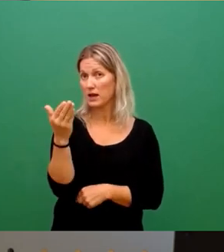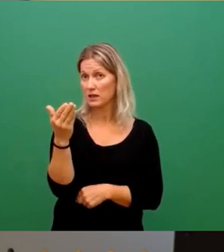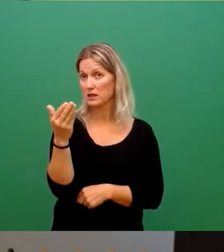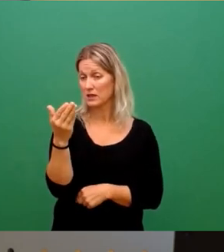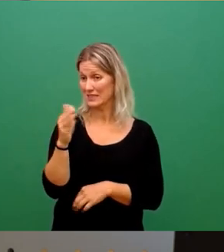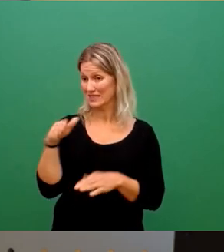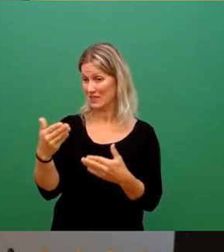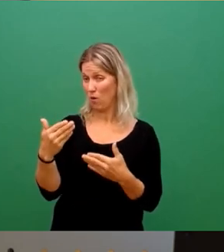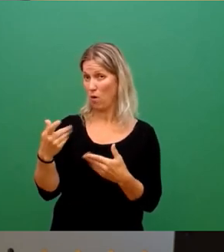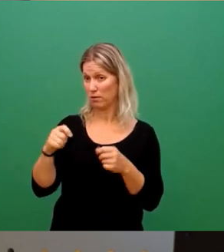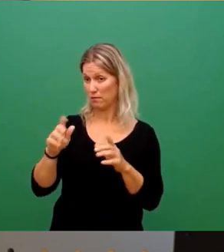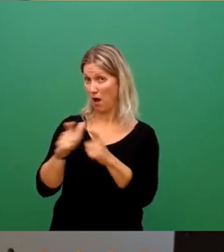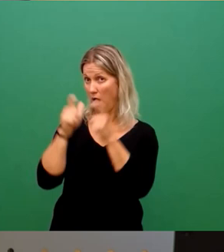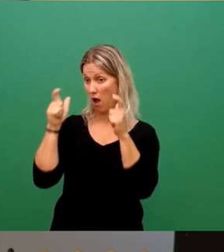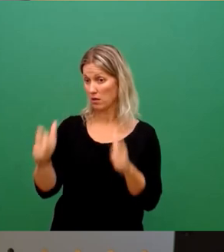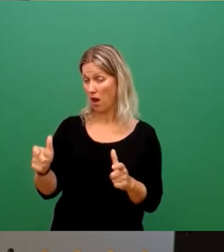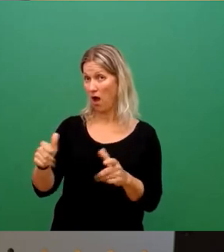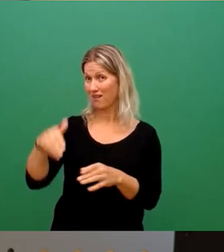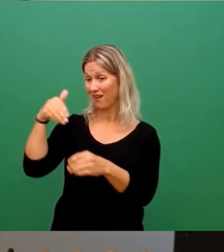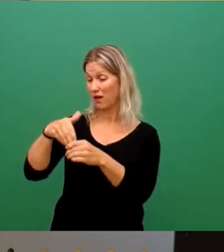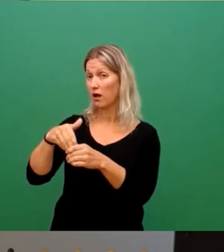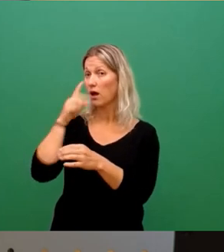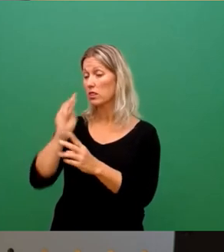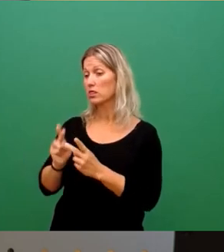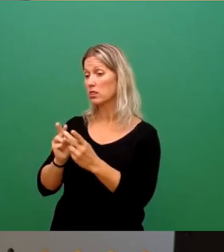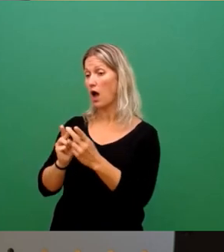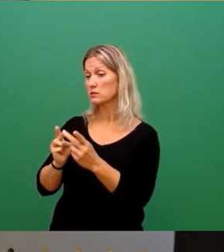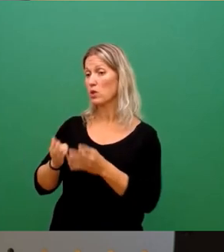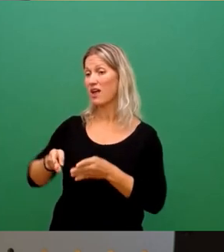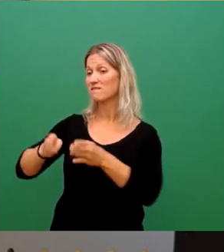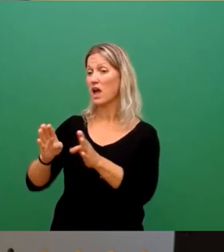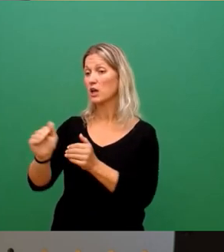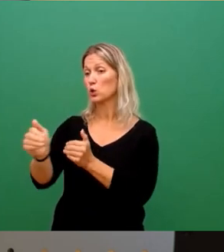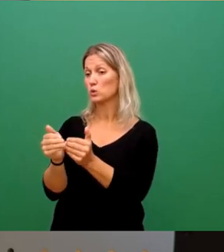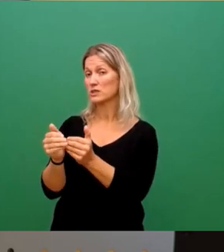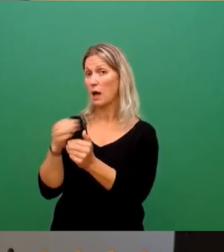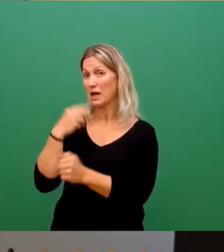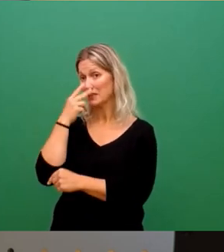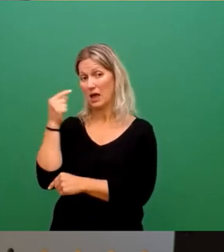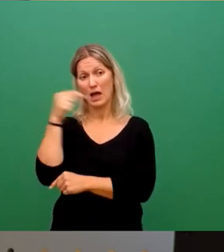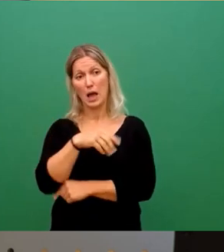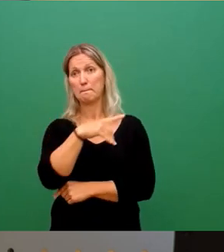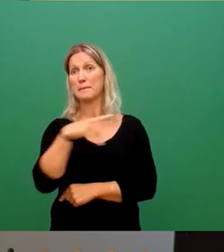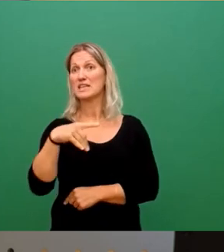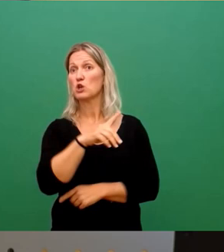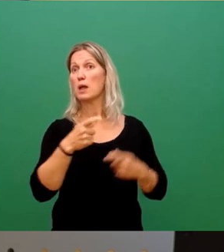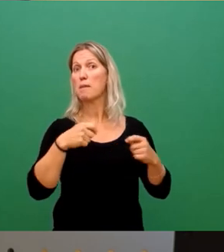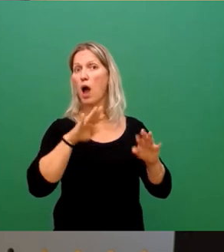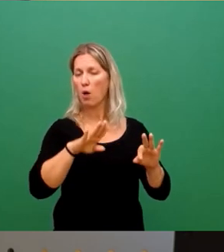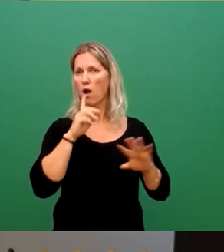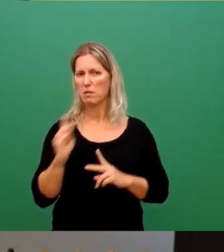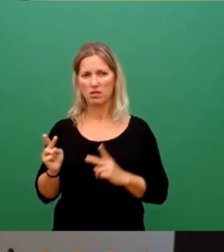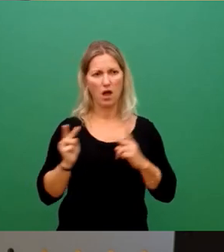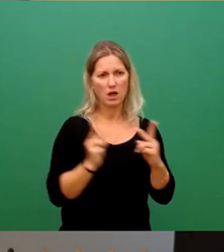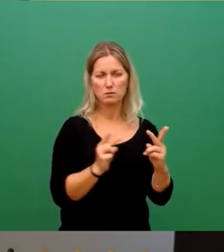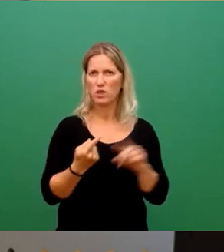hat dort noch relativ kurze Transportwege. Wir sehen aber gerade drüben in Pieschen, dass dort auch gebaut wird. Die Anlage hat weite Transportwege. Jetzt